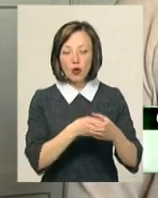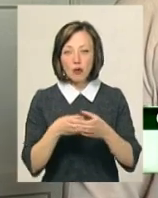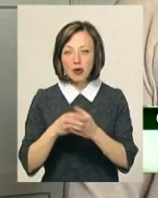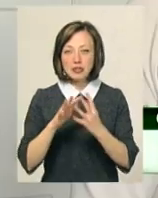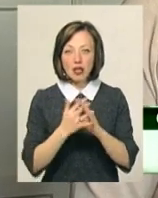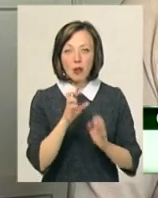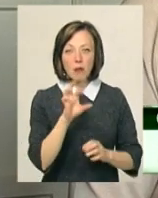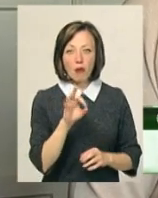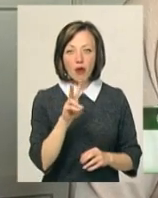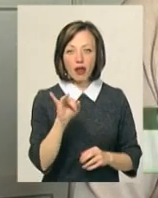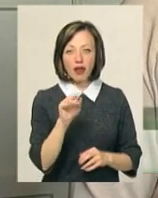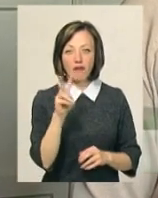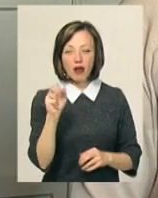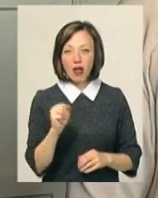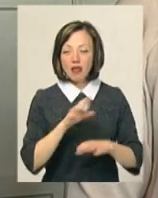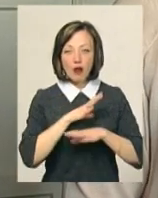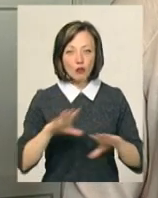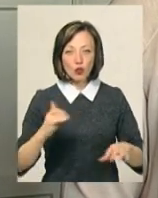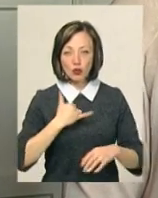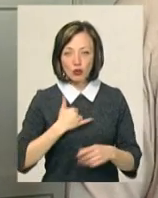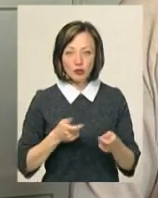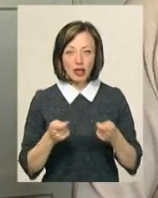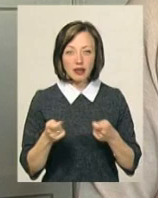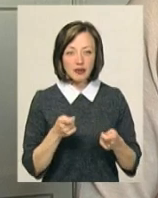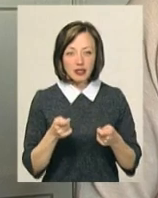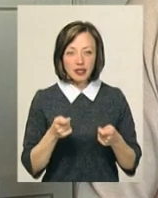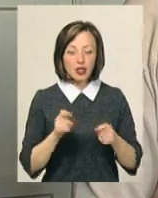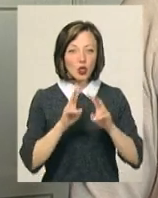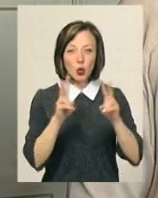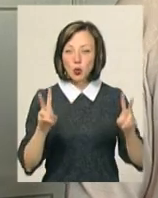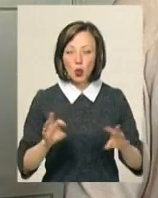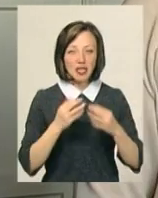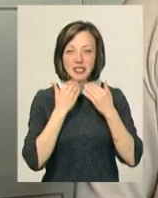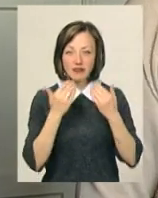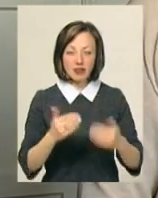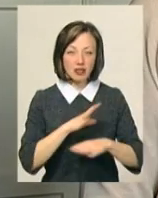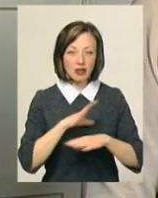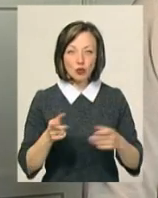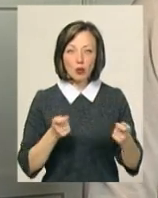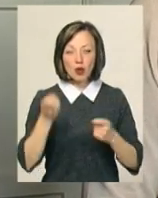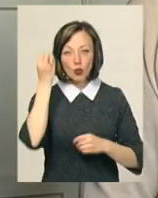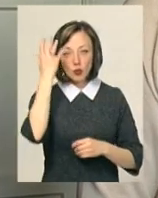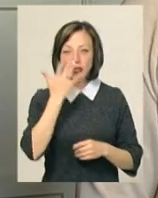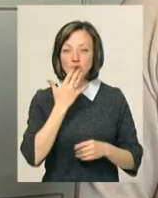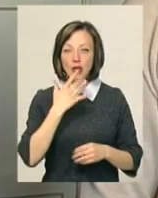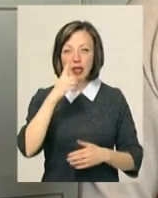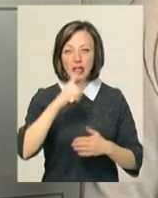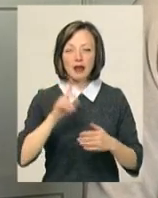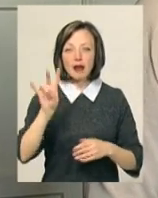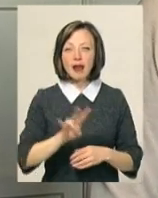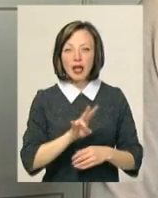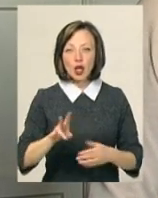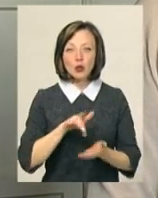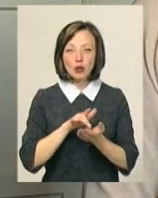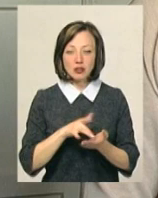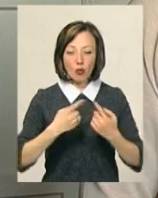Бокиївка не було взагалі до нас до управління, до адміністрації, ніхто не звертався. Управління культури, національностей, релігії та туризму як